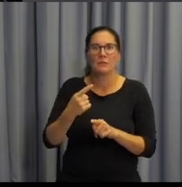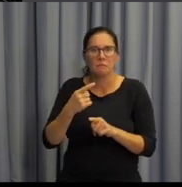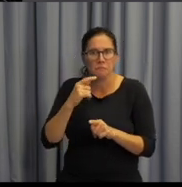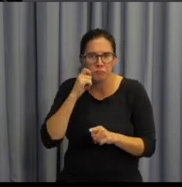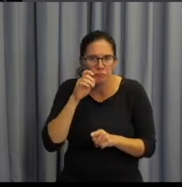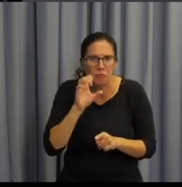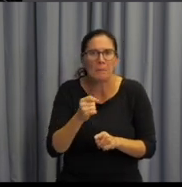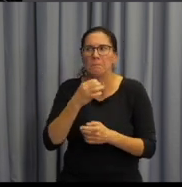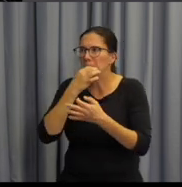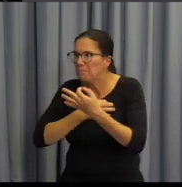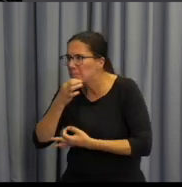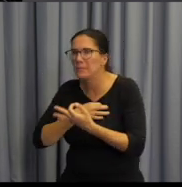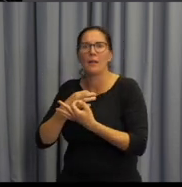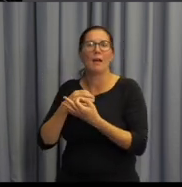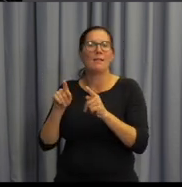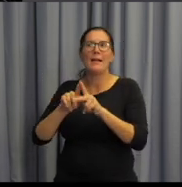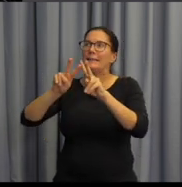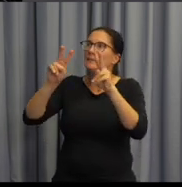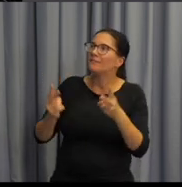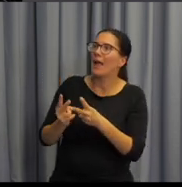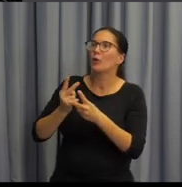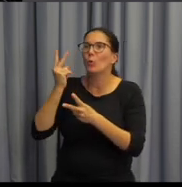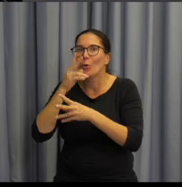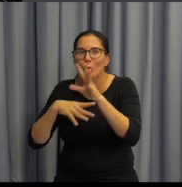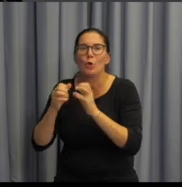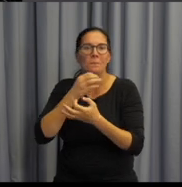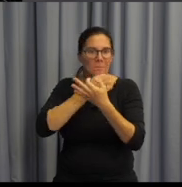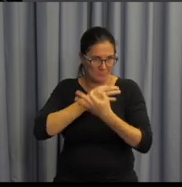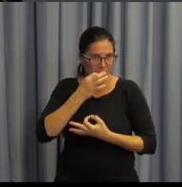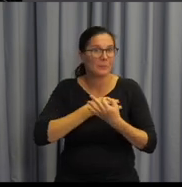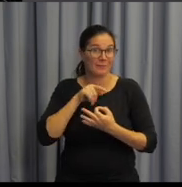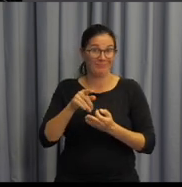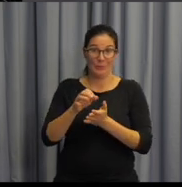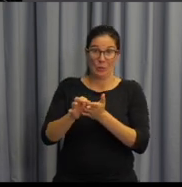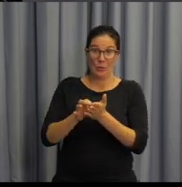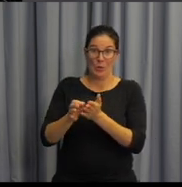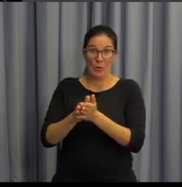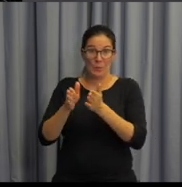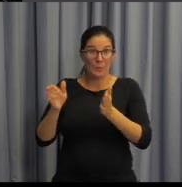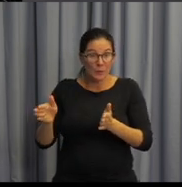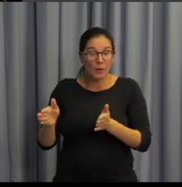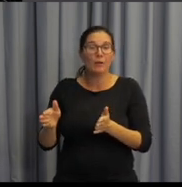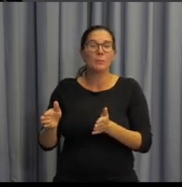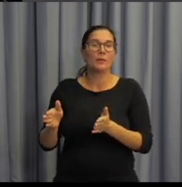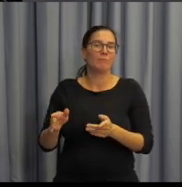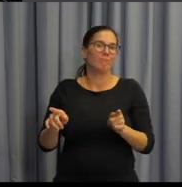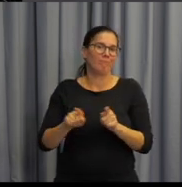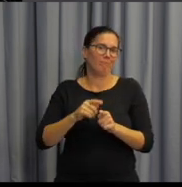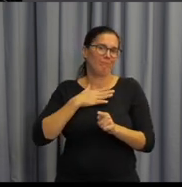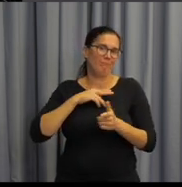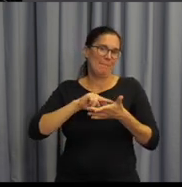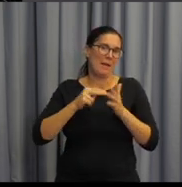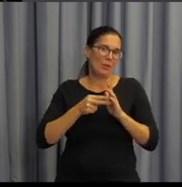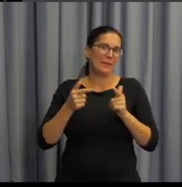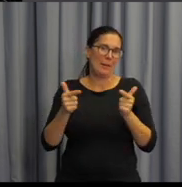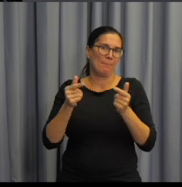na ty vztahy ve světě a v tomto období říkáme a v rámci metodické podpory